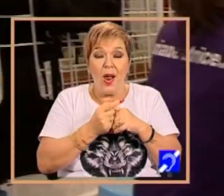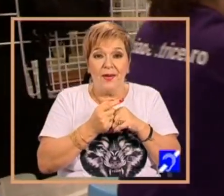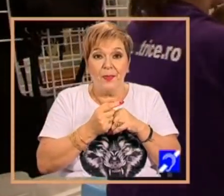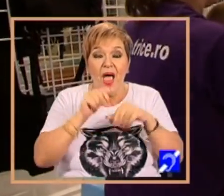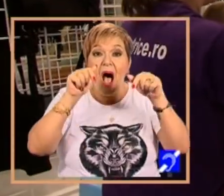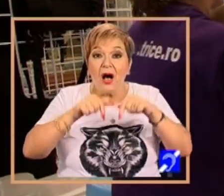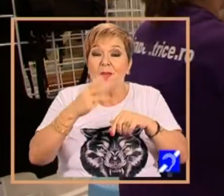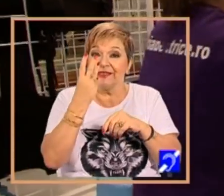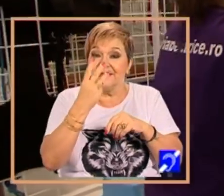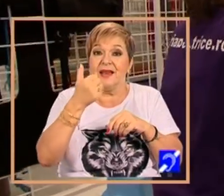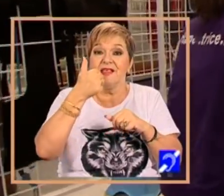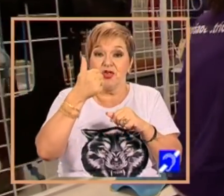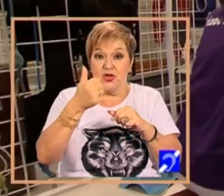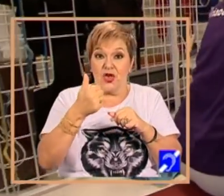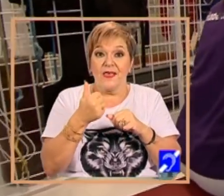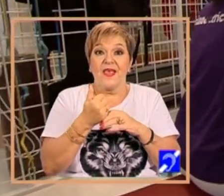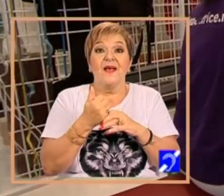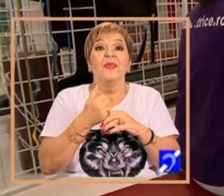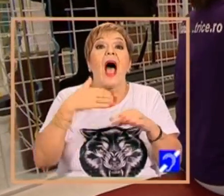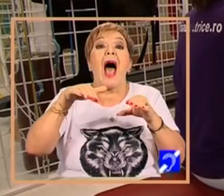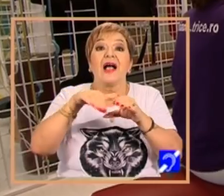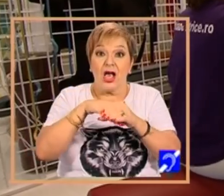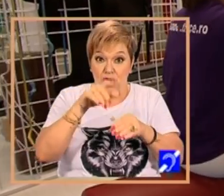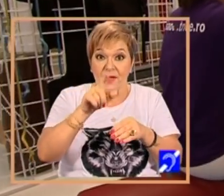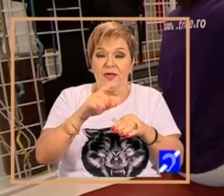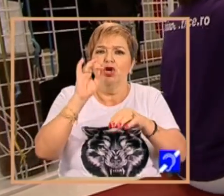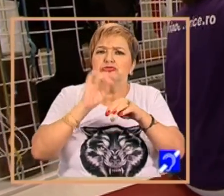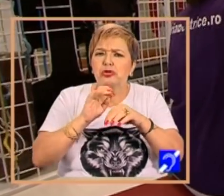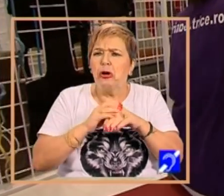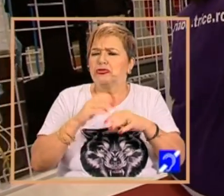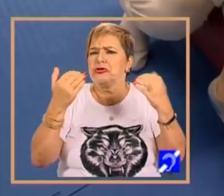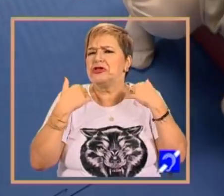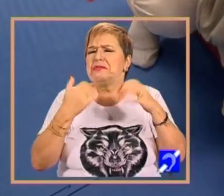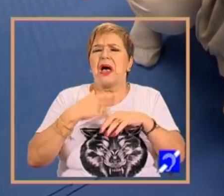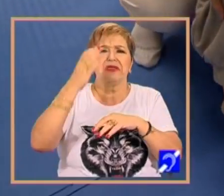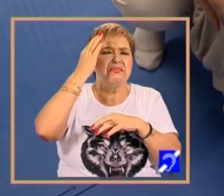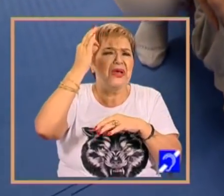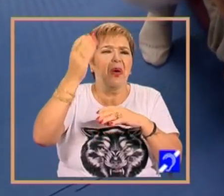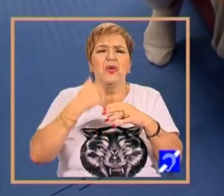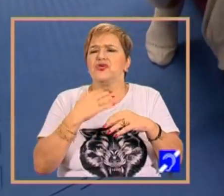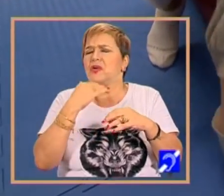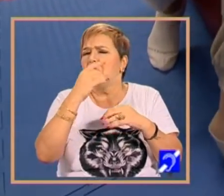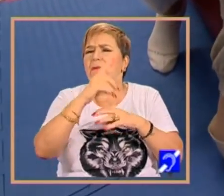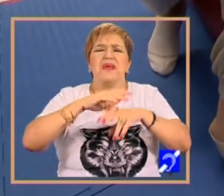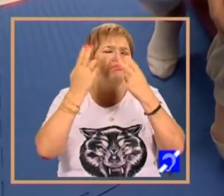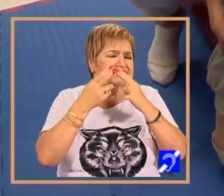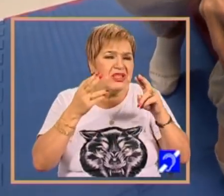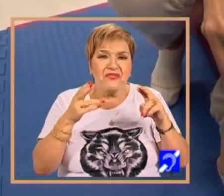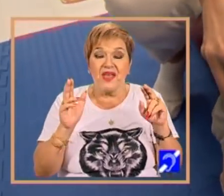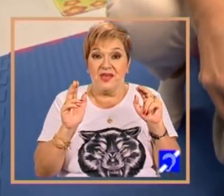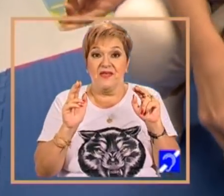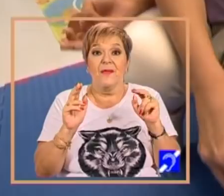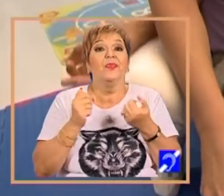avem 36 de angajați, medici, kinetoterapeuți, psihologi, clinici, psihoterapeuți, terapeuți